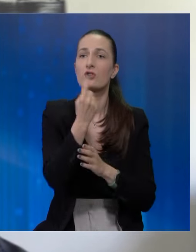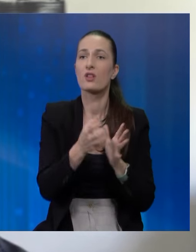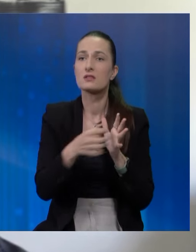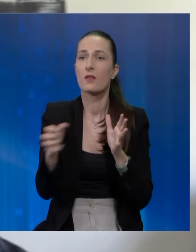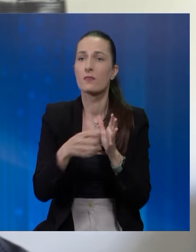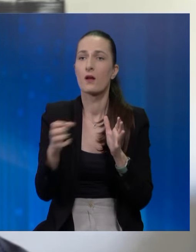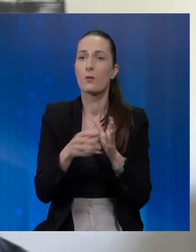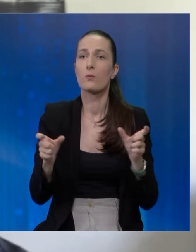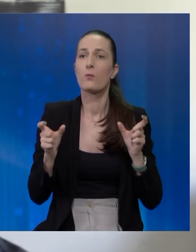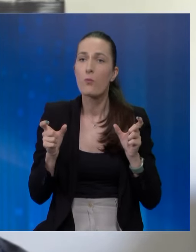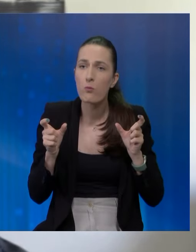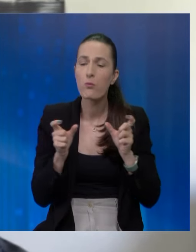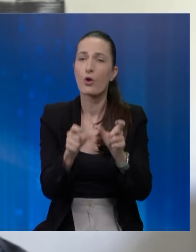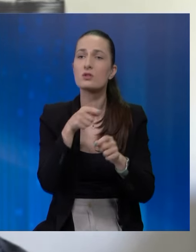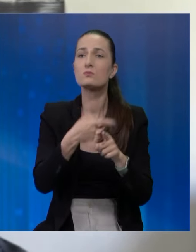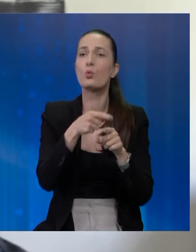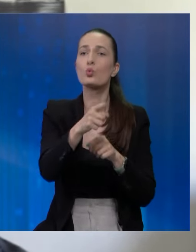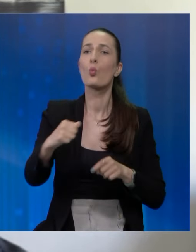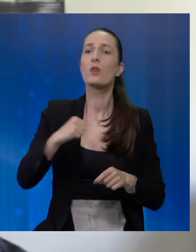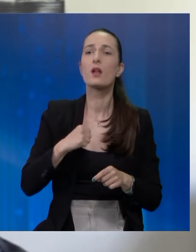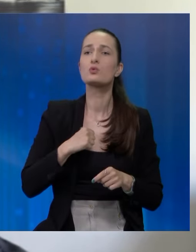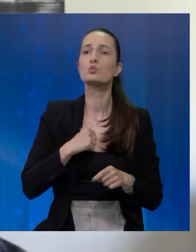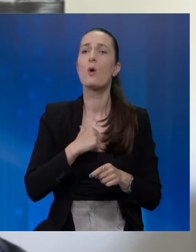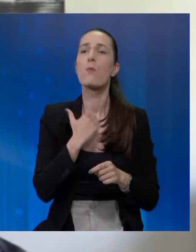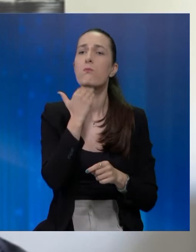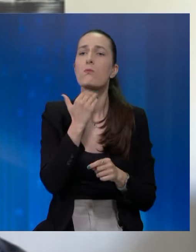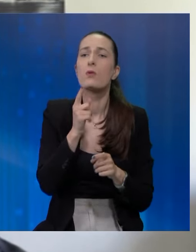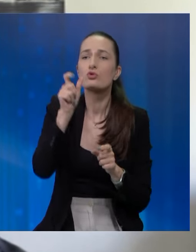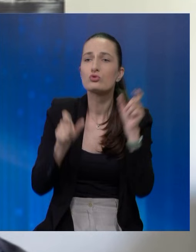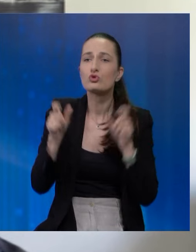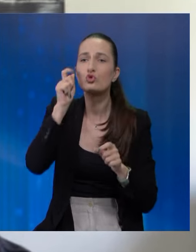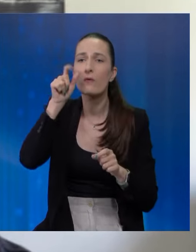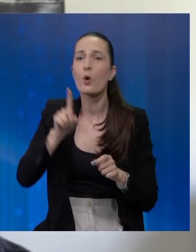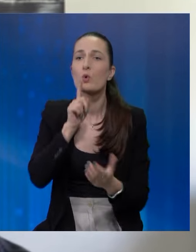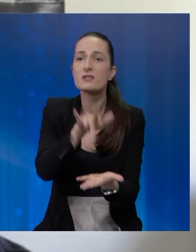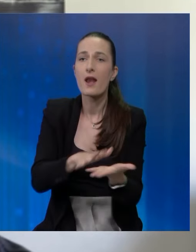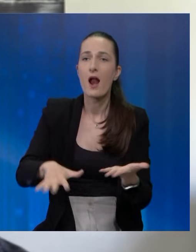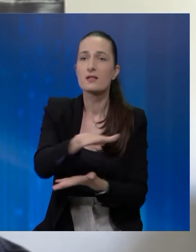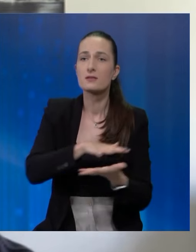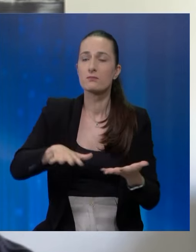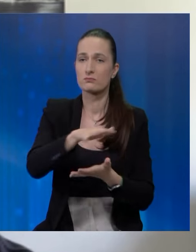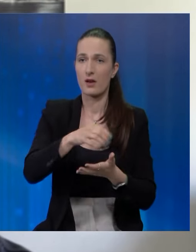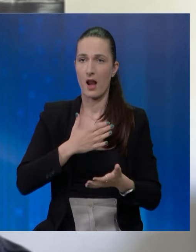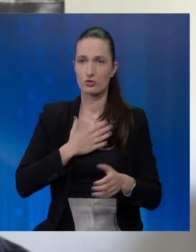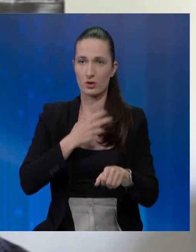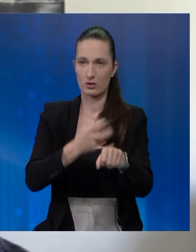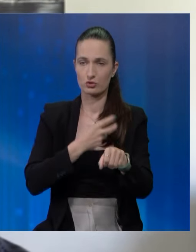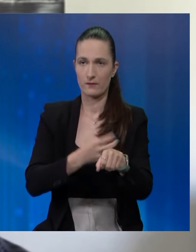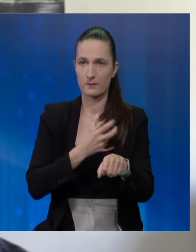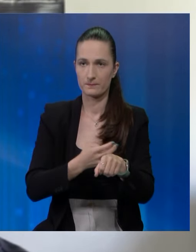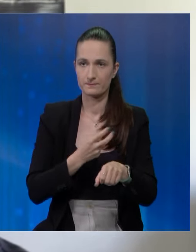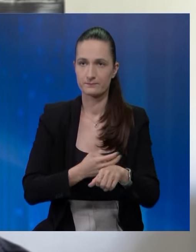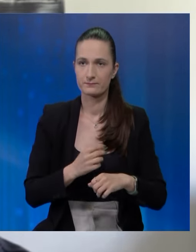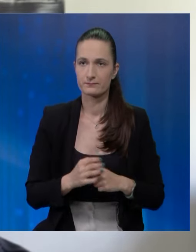i valja se neće desiti, se tako nešto i dalje blokira i obstruira ili to u interesu bilo kojeg čovjeka koji se